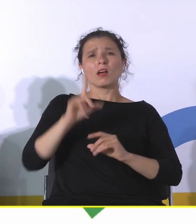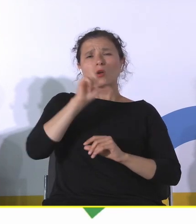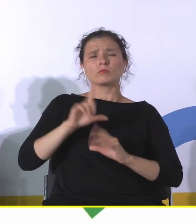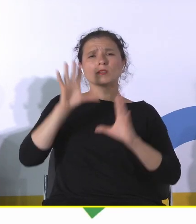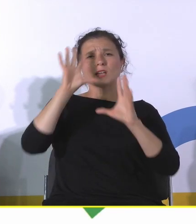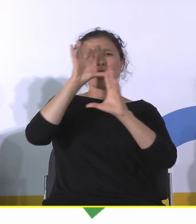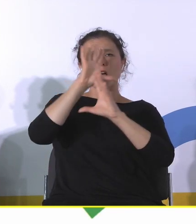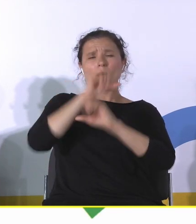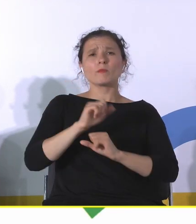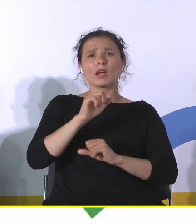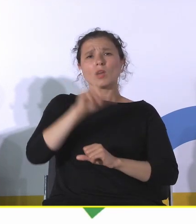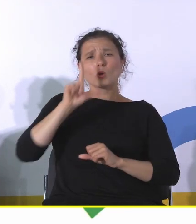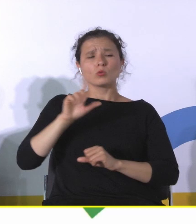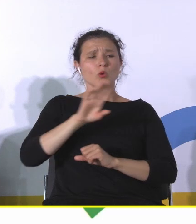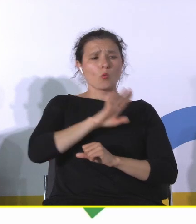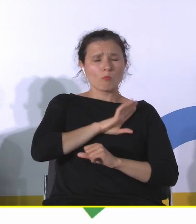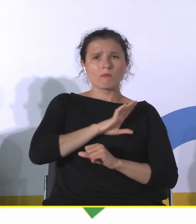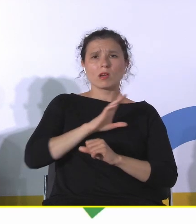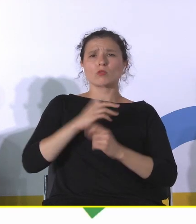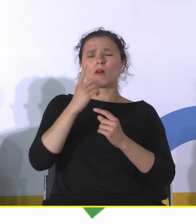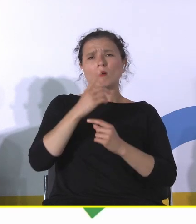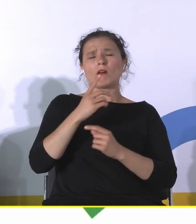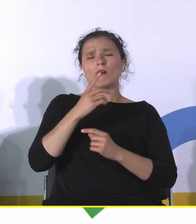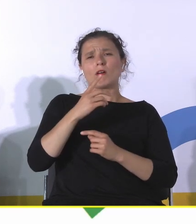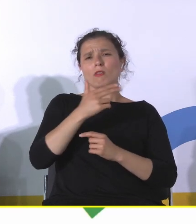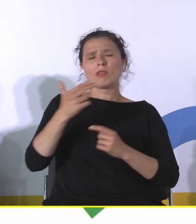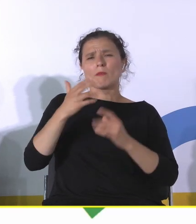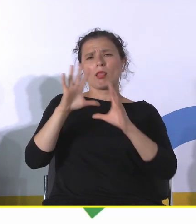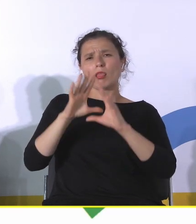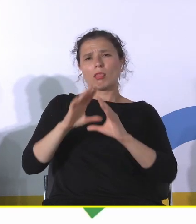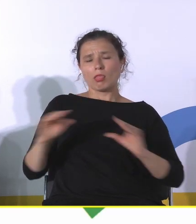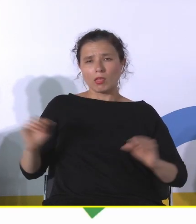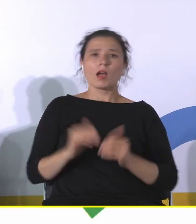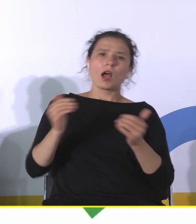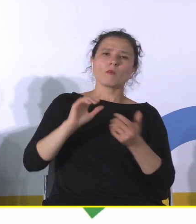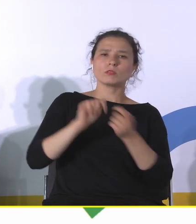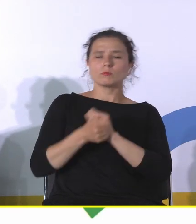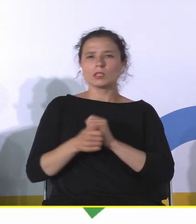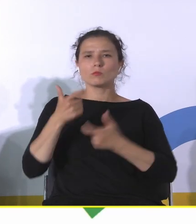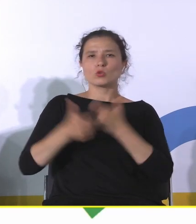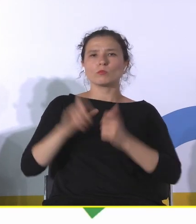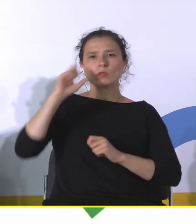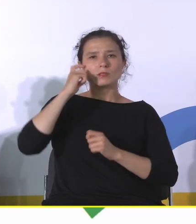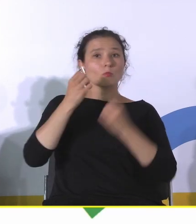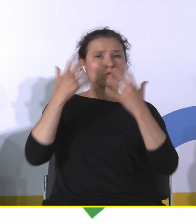odchodzi, a później to zrobimy z tego. Może jakieś centrum kultury, a może na coś to przerobimy, a może się pozbędźmy, bo inwestorzy mają lepsze pomysły,